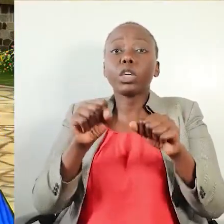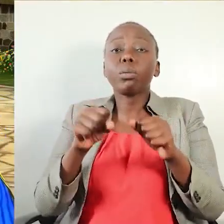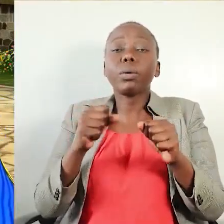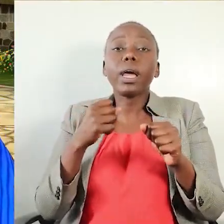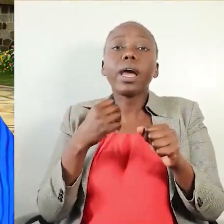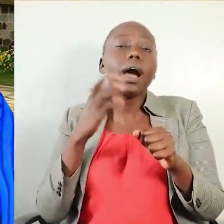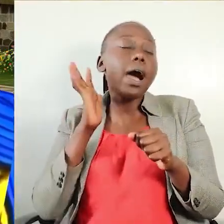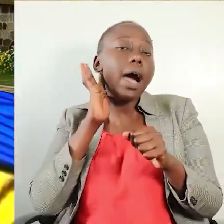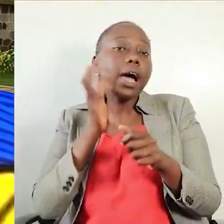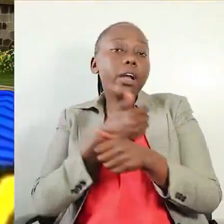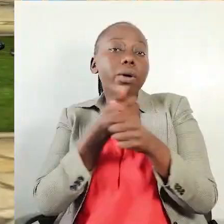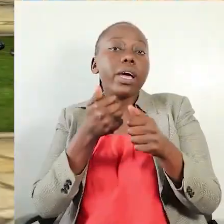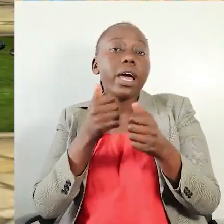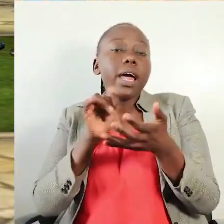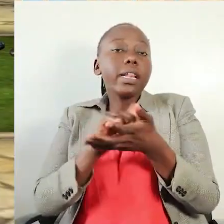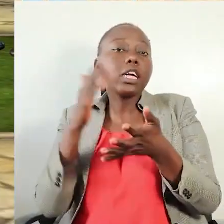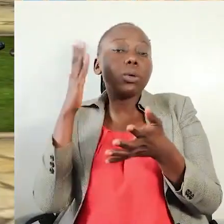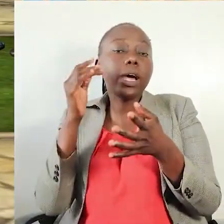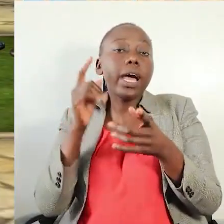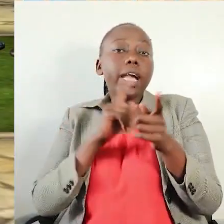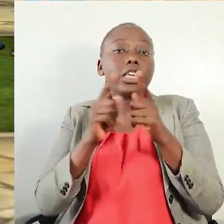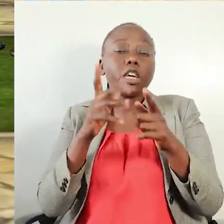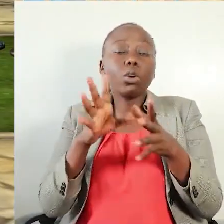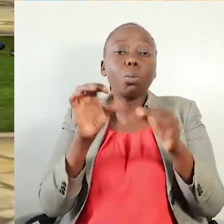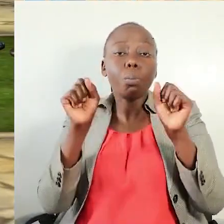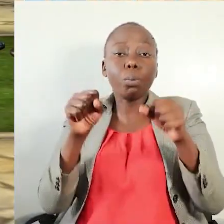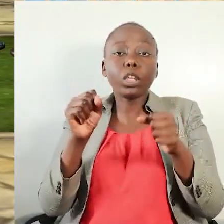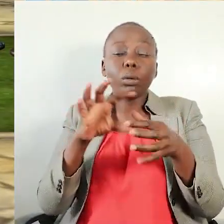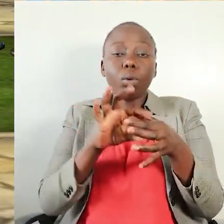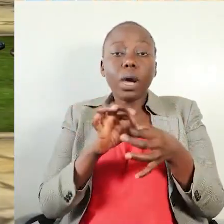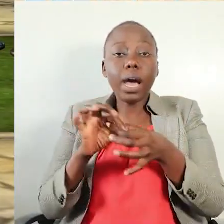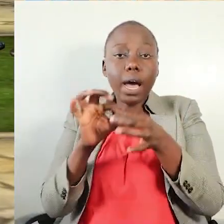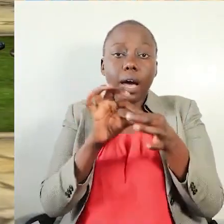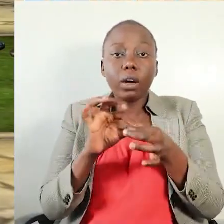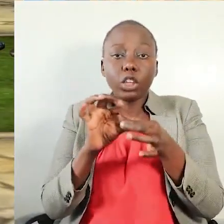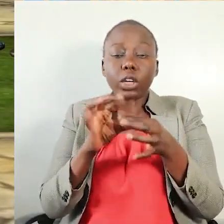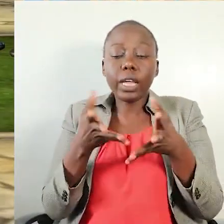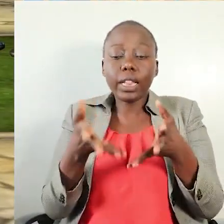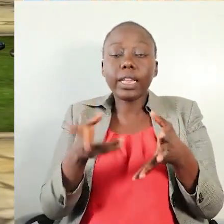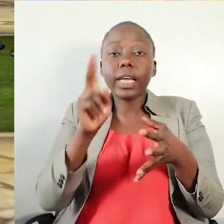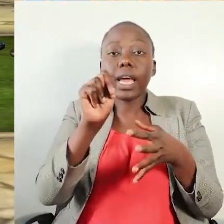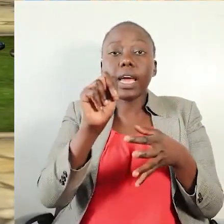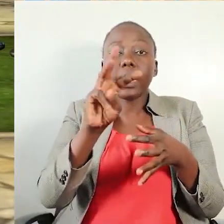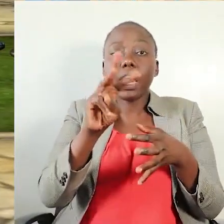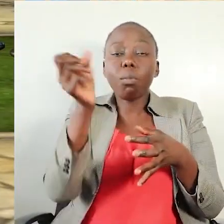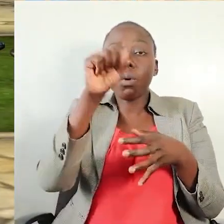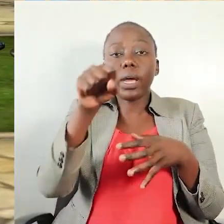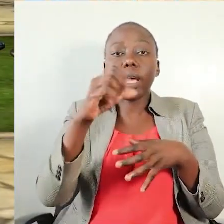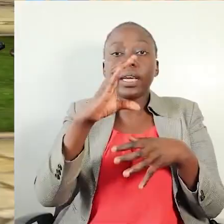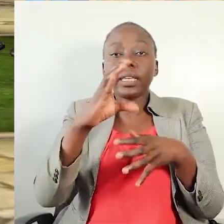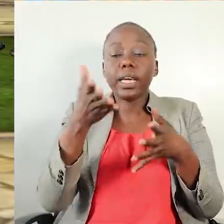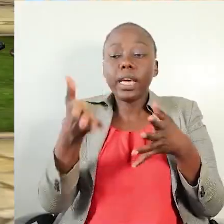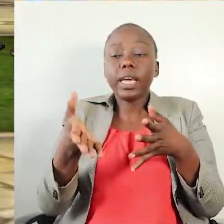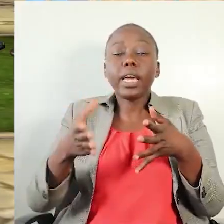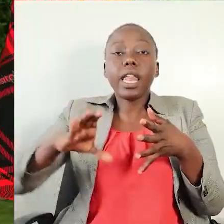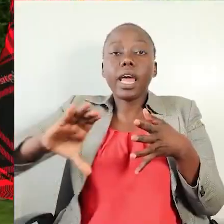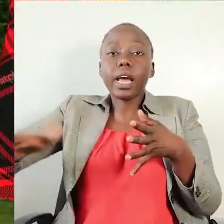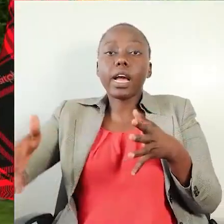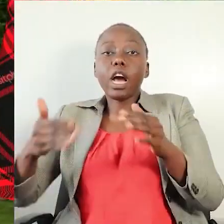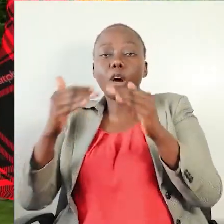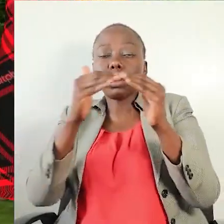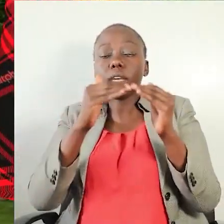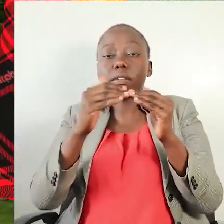itasikika. Hivyo, ningependeza sana ujiyunge na National Women's Steering Committee hapa ngazi ya kata.